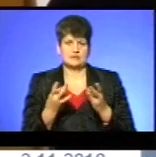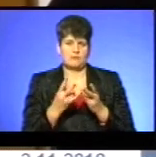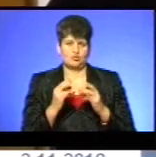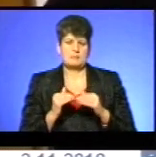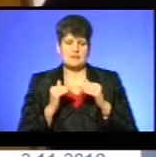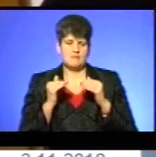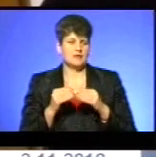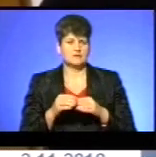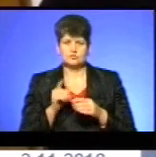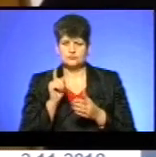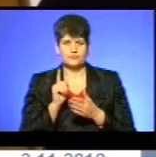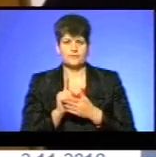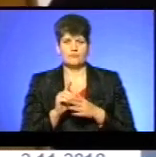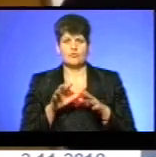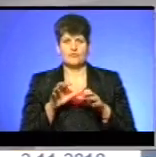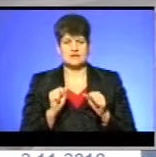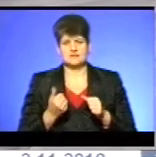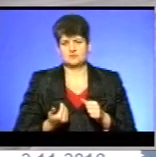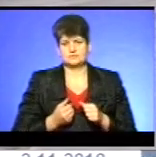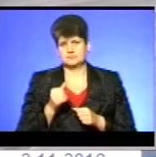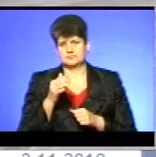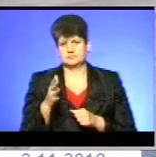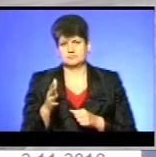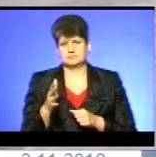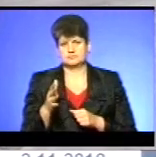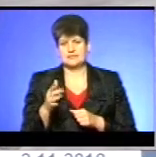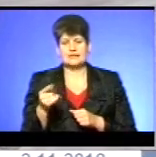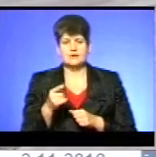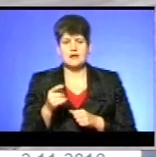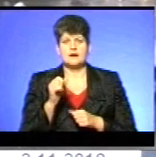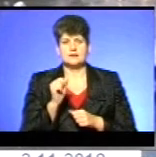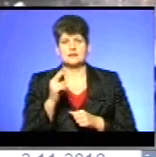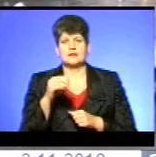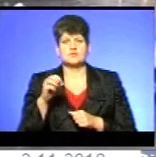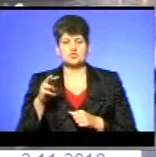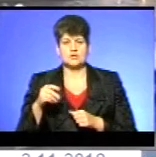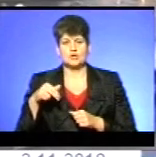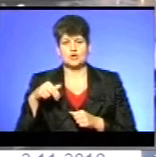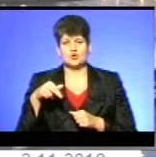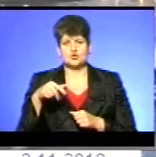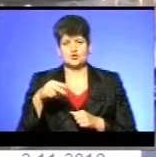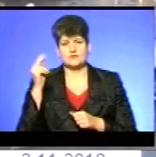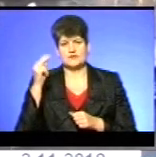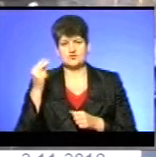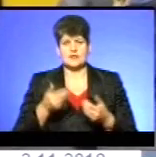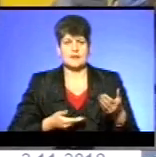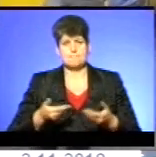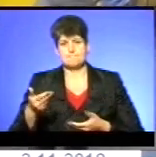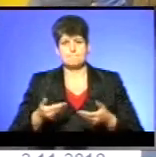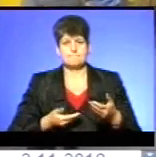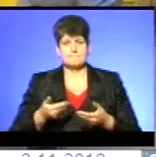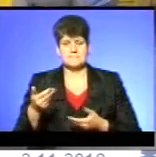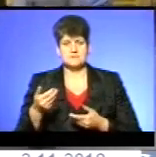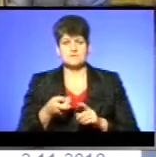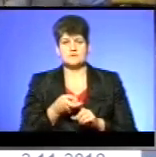-любому, бо власників не вижив. Тернополян Андріан Демчина йшов на навчання пішки. Через